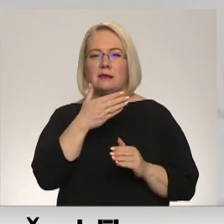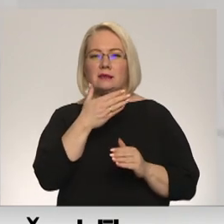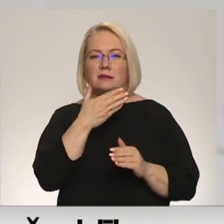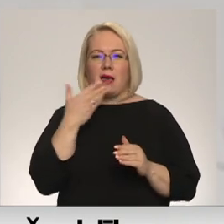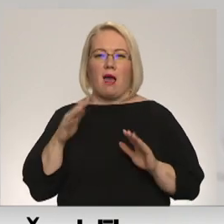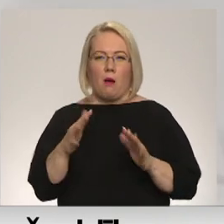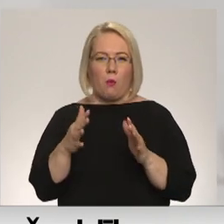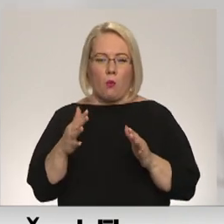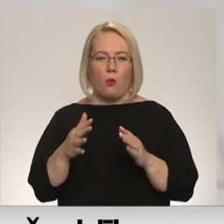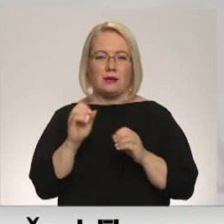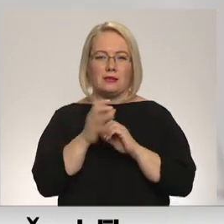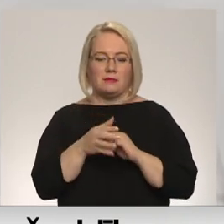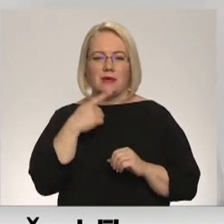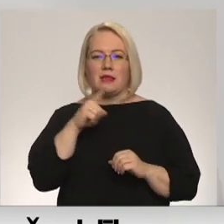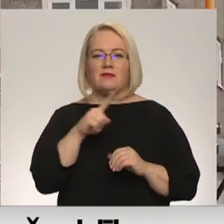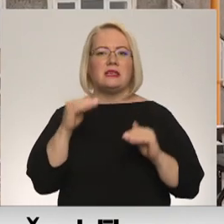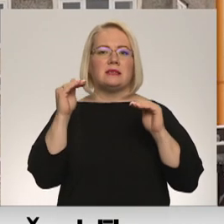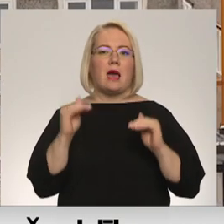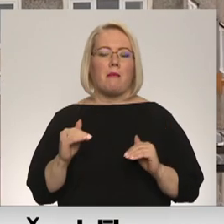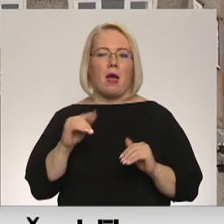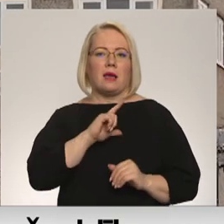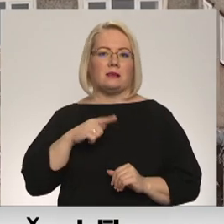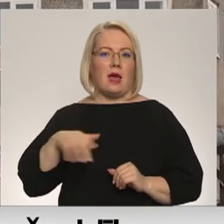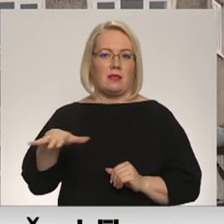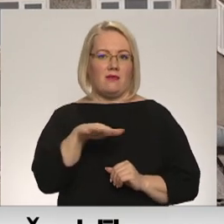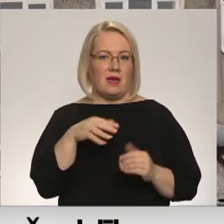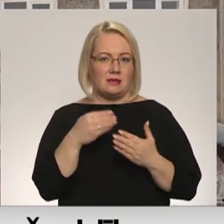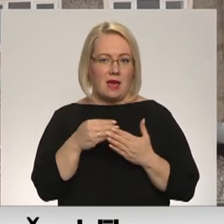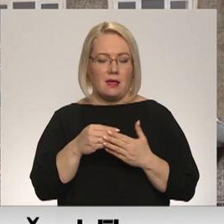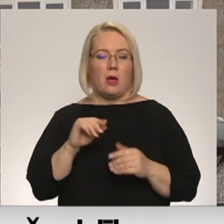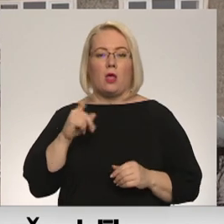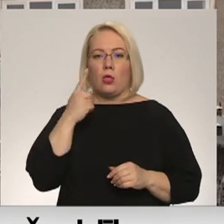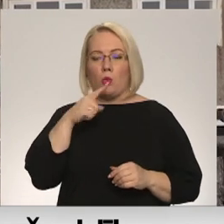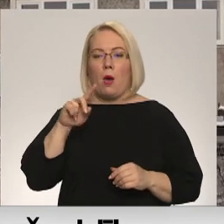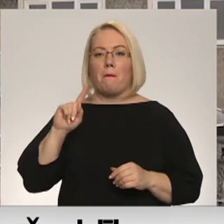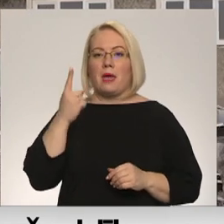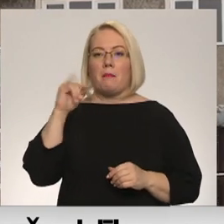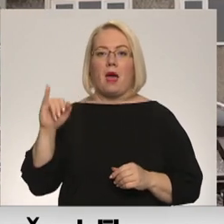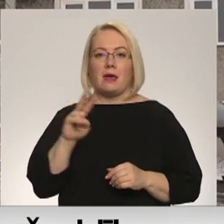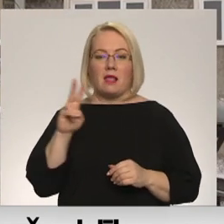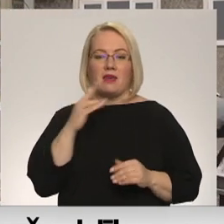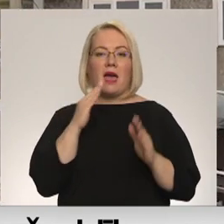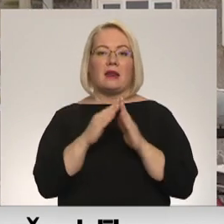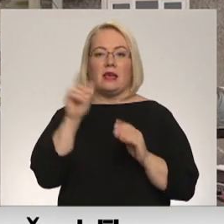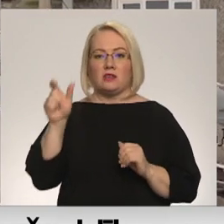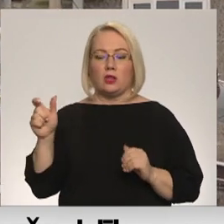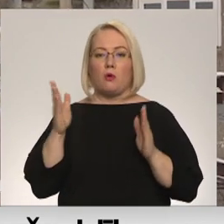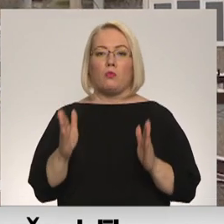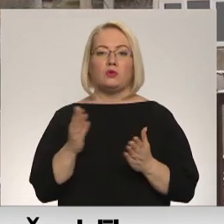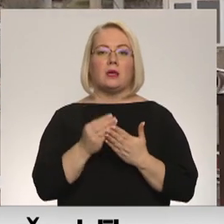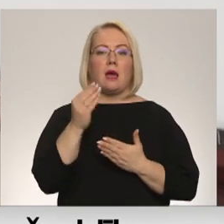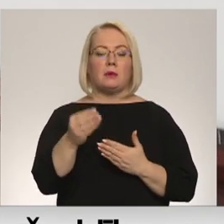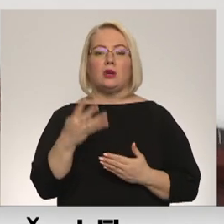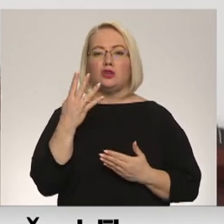ka tas līdz šim ir bijis viens no zemākajiem Latvijā. Kopš 1. janvāra rēzikniešiem par apkuri būs jāmaksā 47